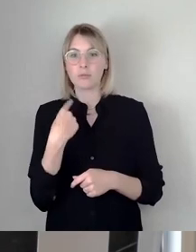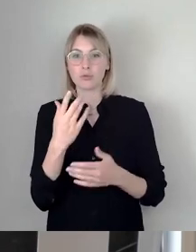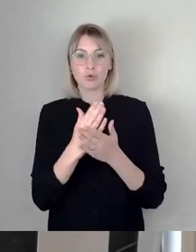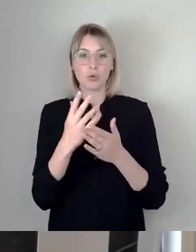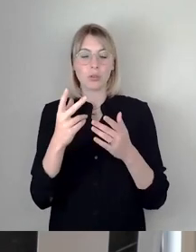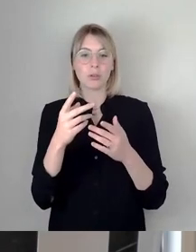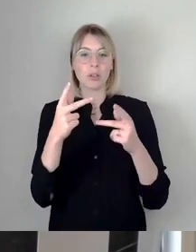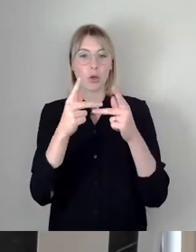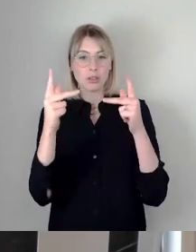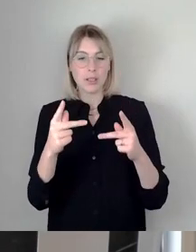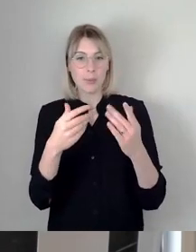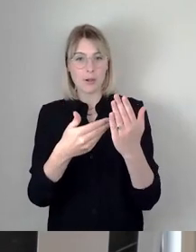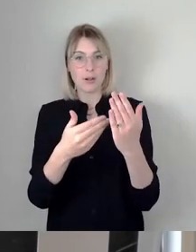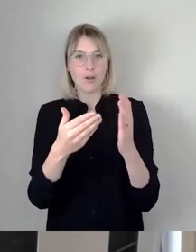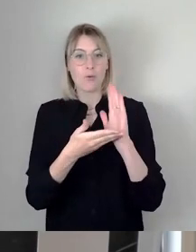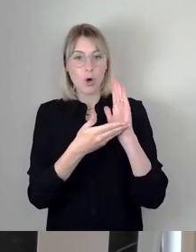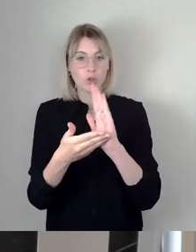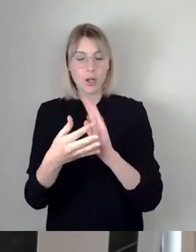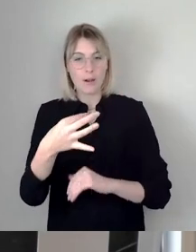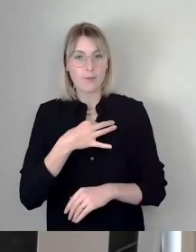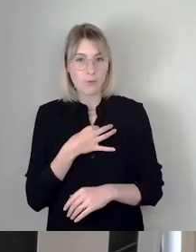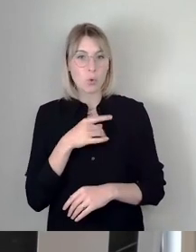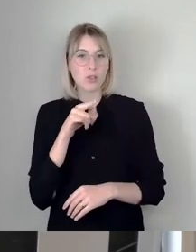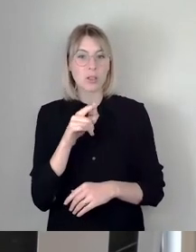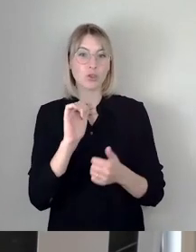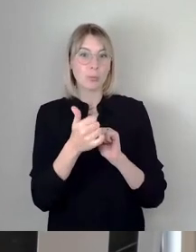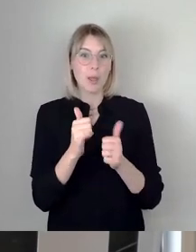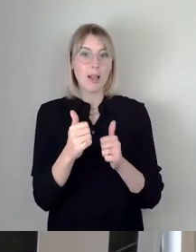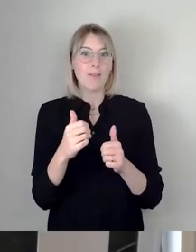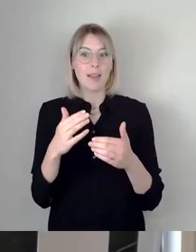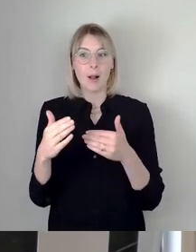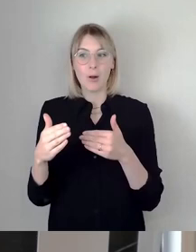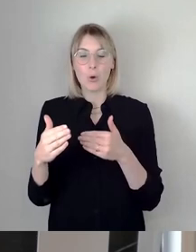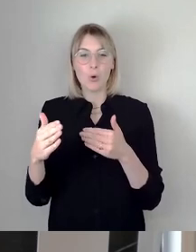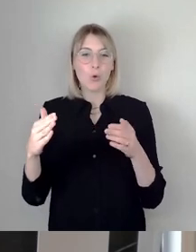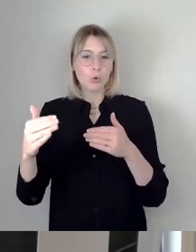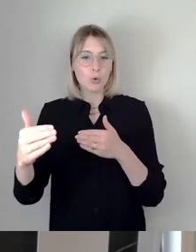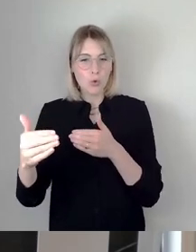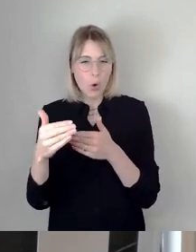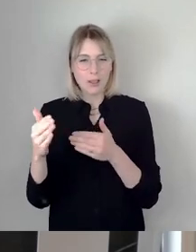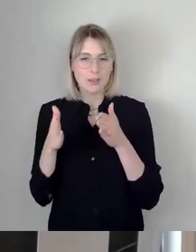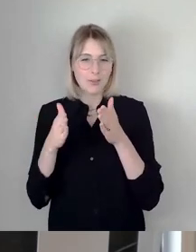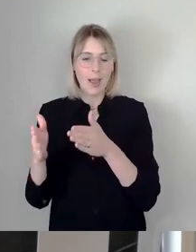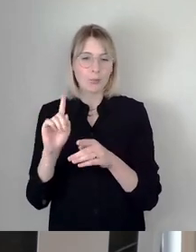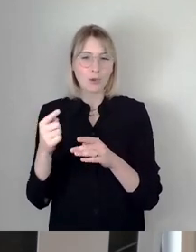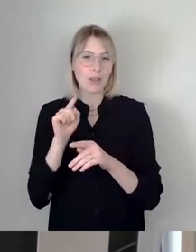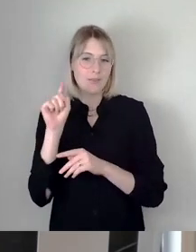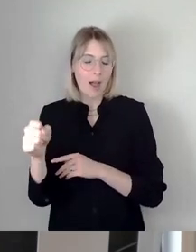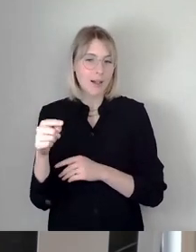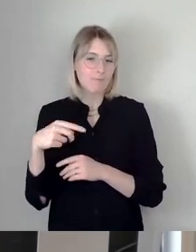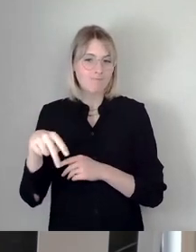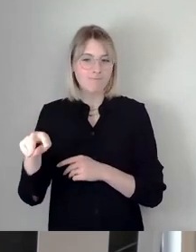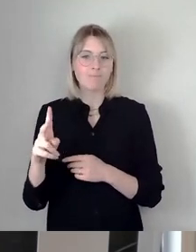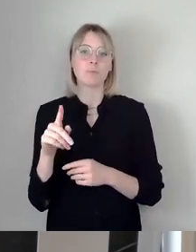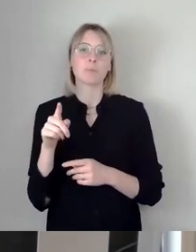das werden die Spiele der kurzen Wege. Und da zahlt sich nämlich das aus, was in der Tat und Frau Sturm fängt vom Herrn Nahmes an.